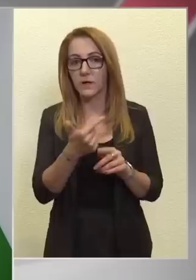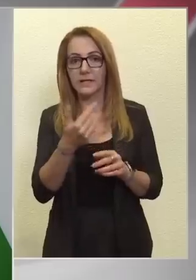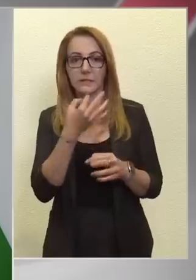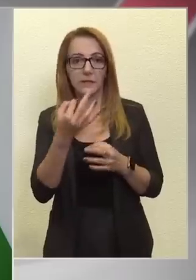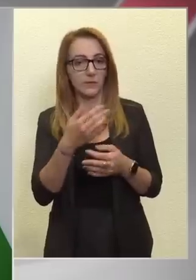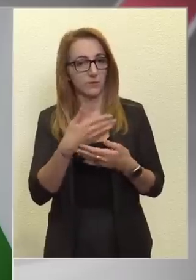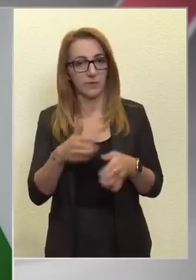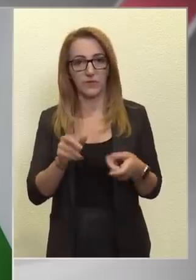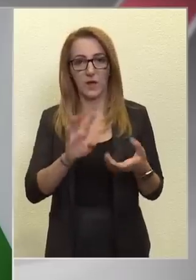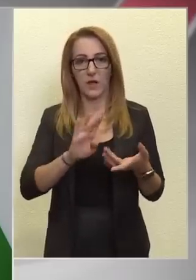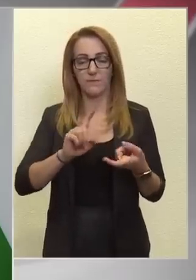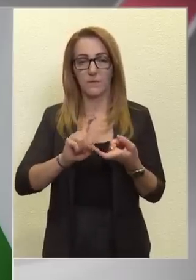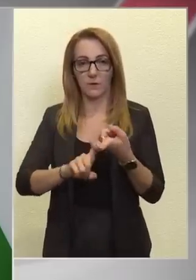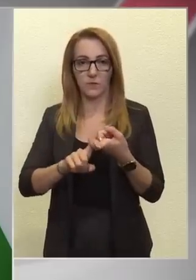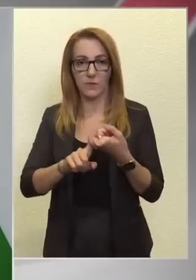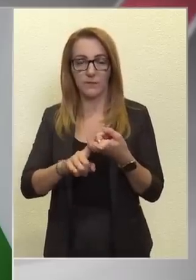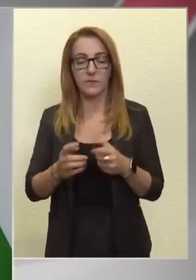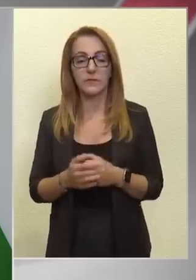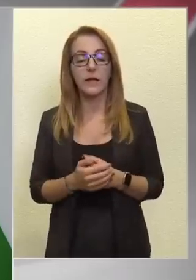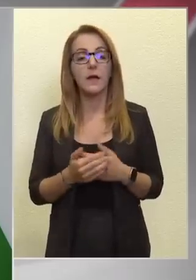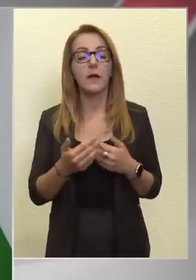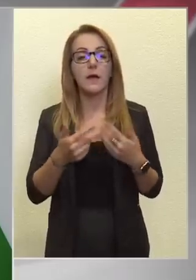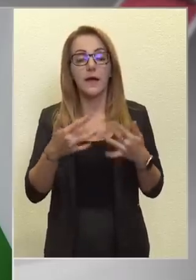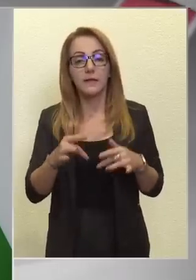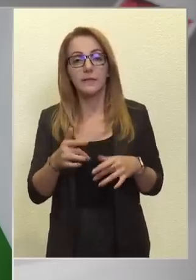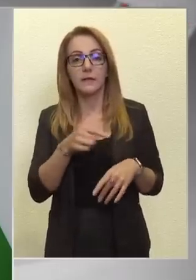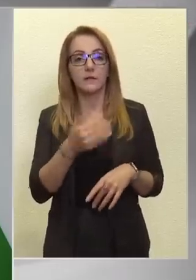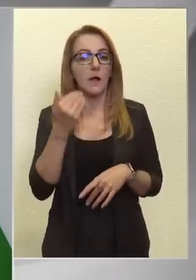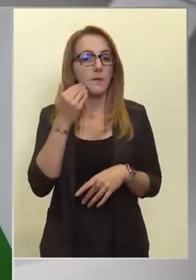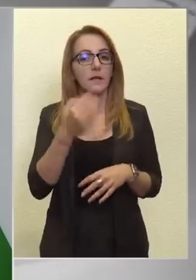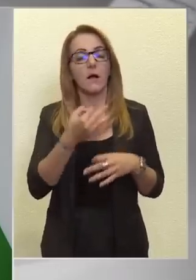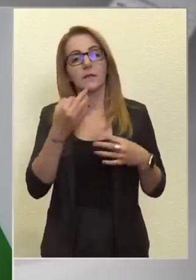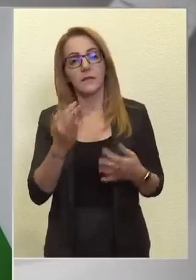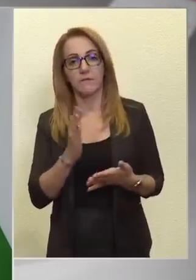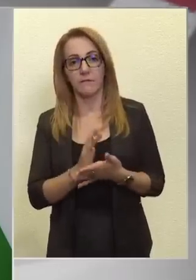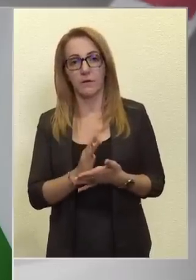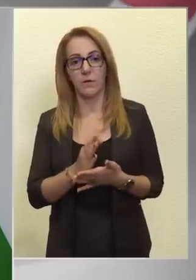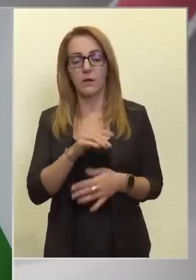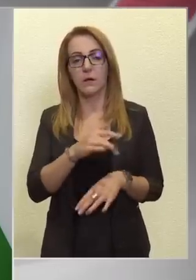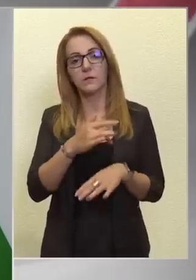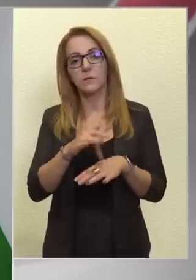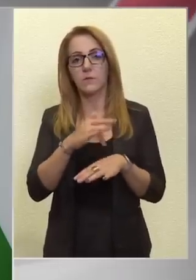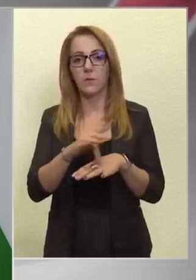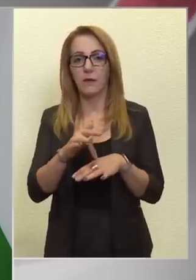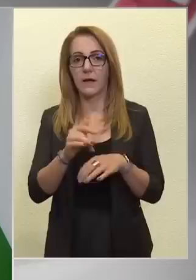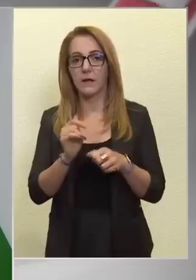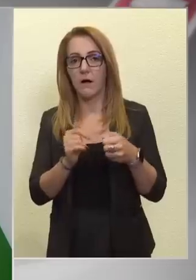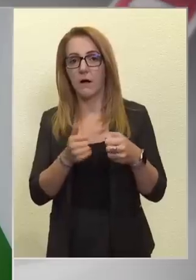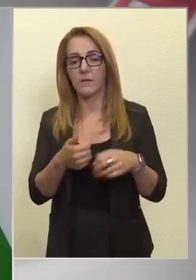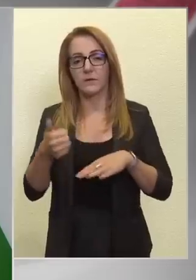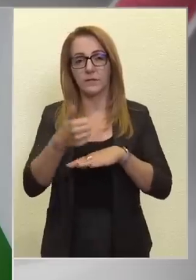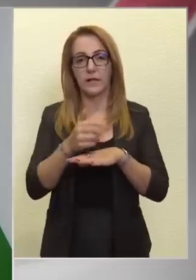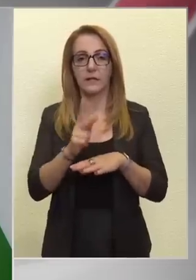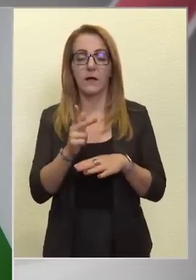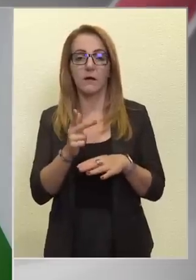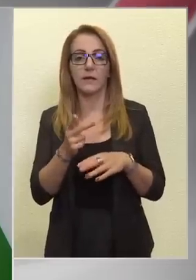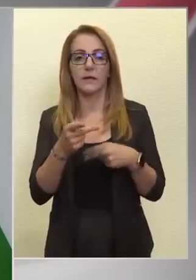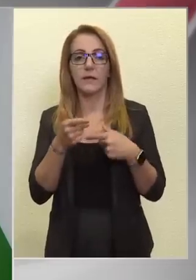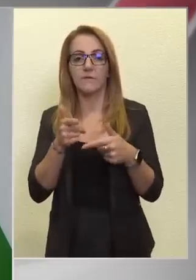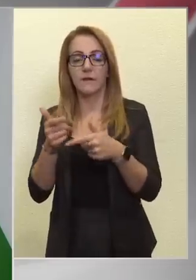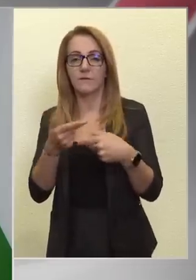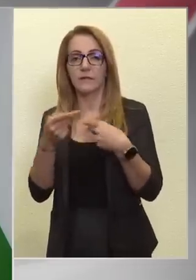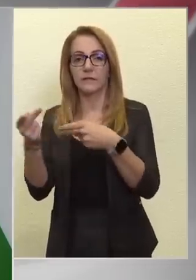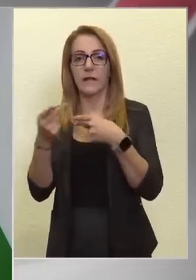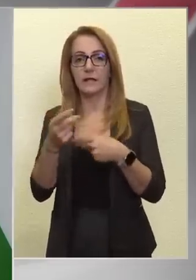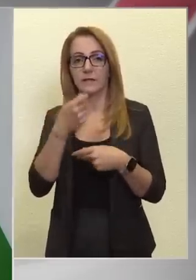Tehát a helyzet az az, hogy Amerika nyilvánvalóan azt próbálja premizálni, aki fegyvereket szállít Ukrajnának, mi